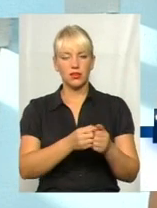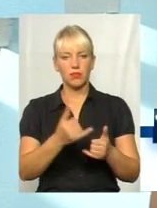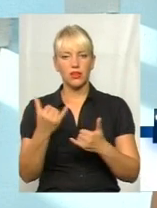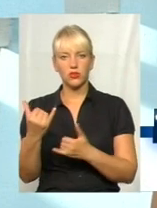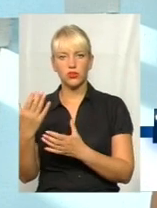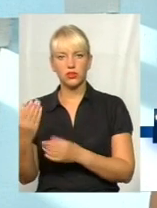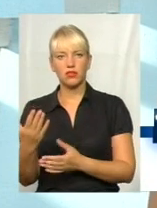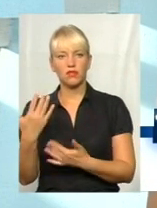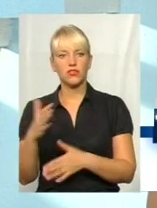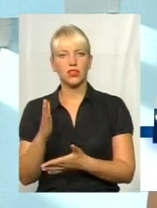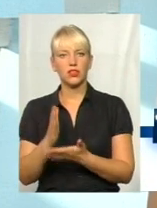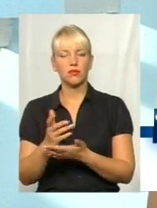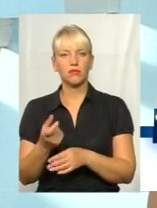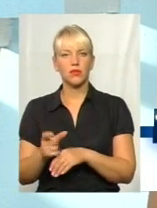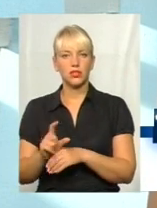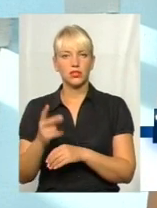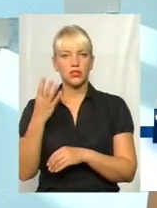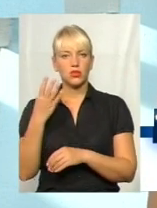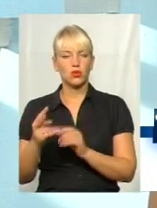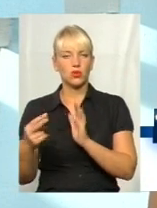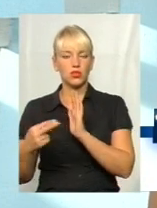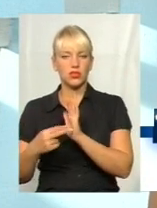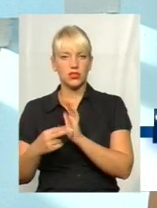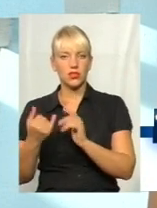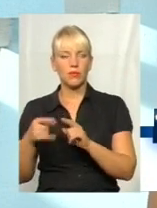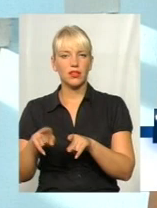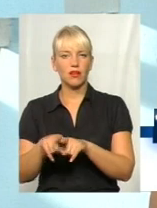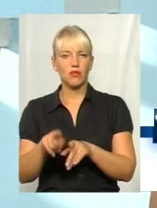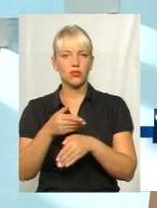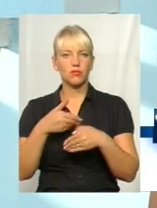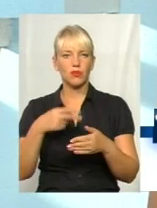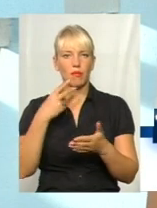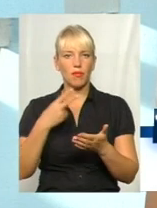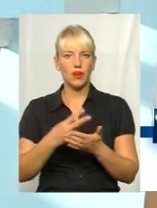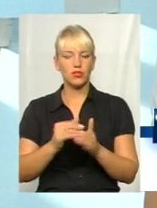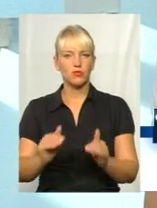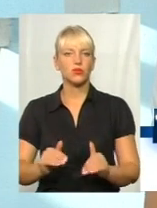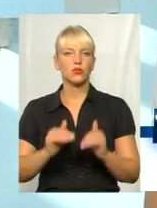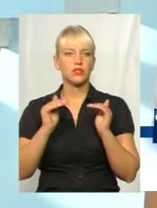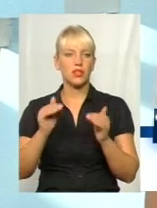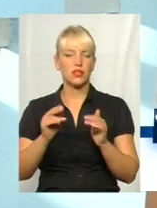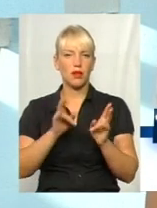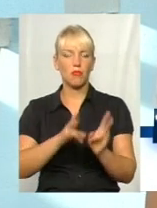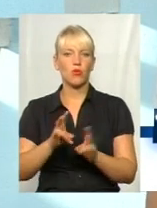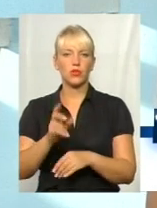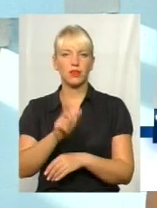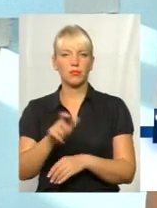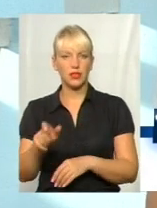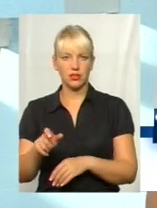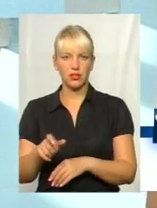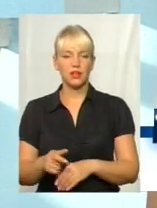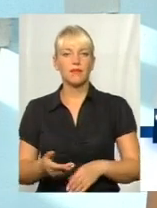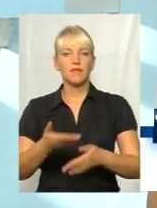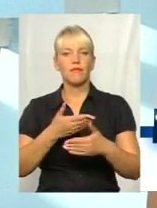день ми вже маємо 47 у 2017 році. І також ми бачимо зростання потерпілих. Тобто, відповідно,